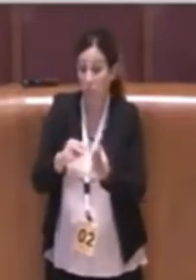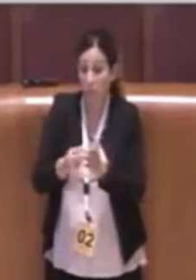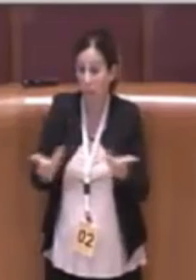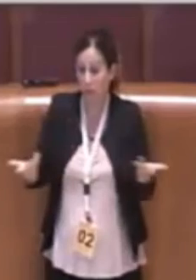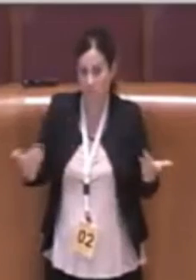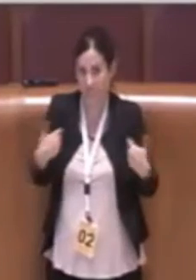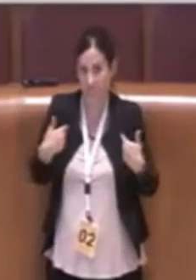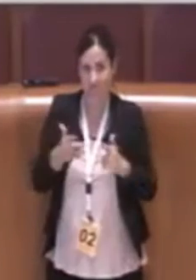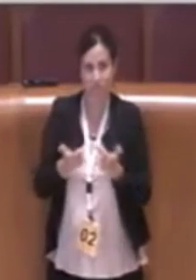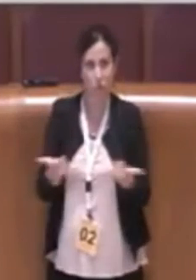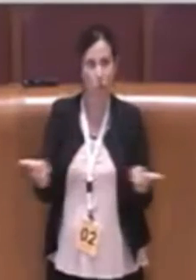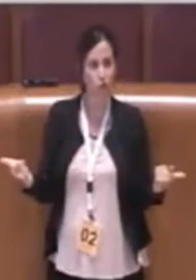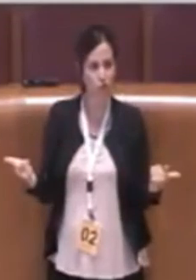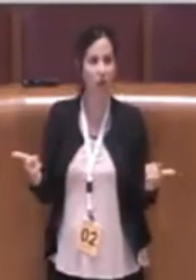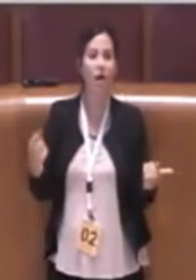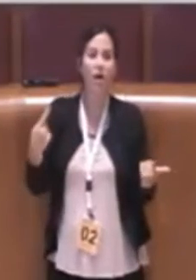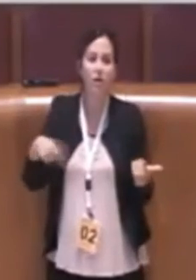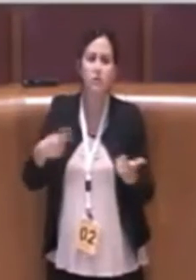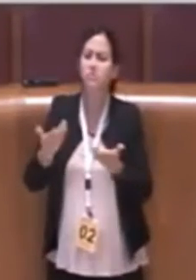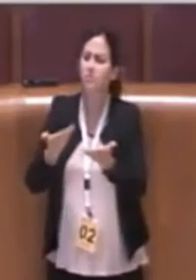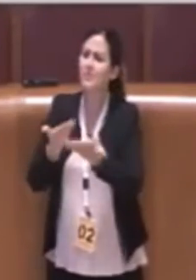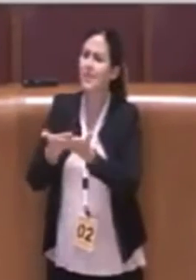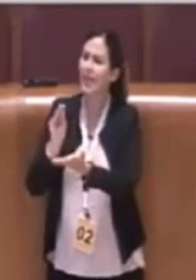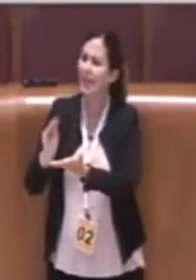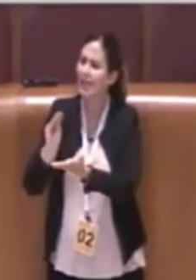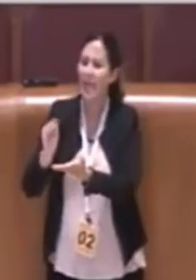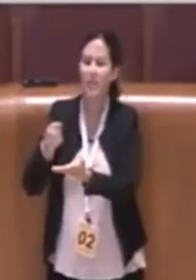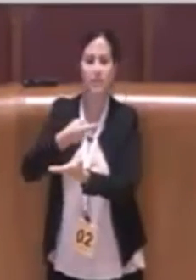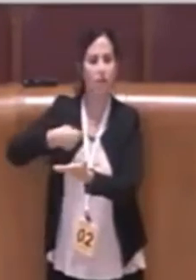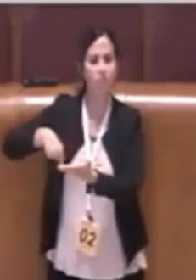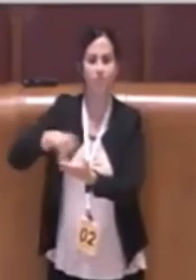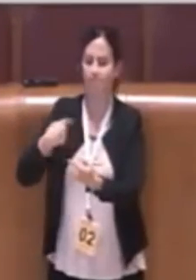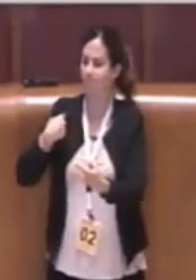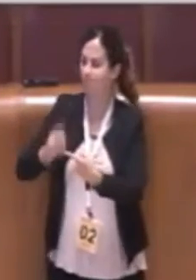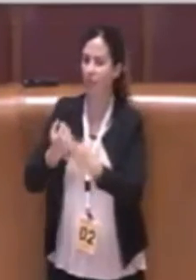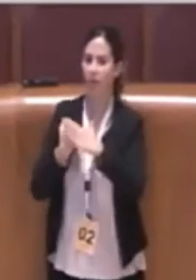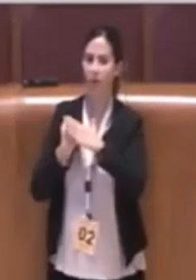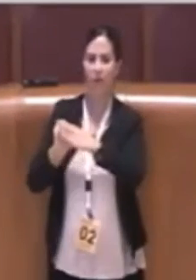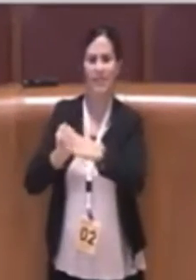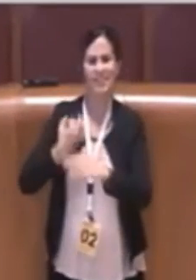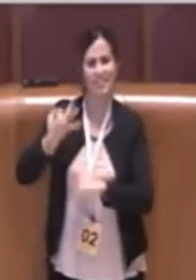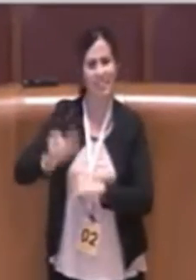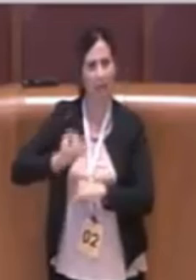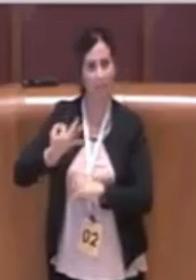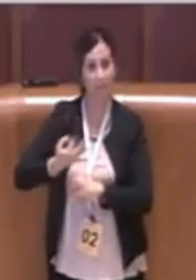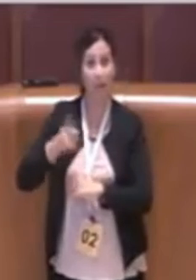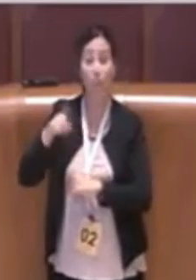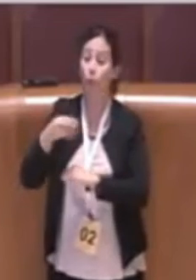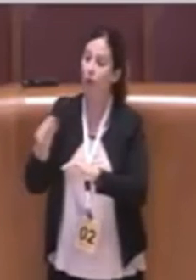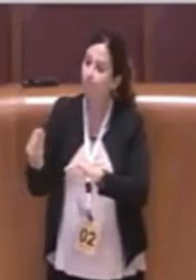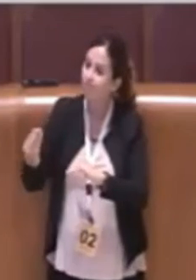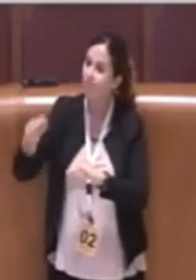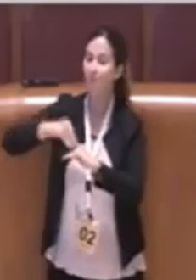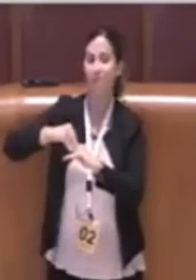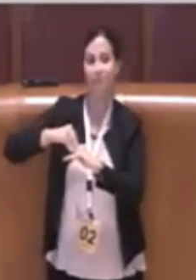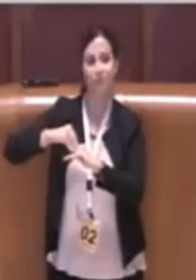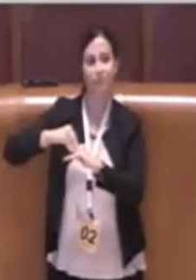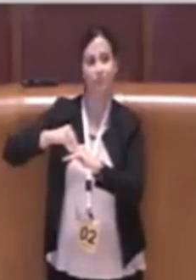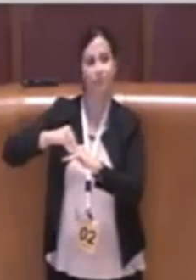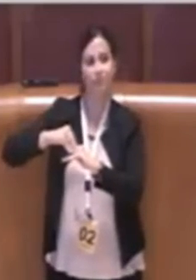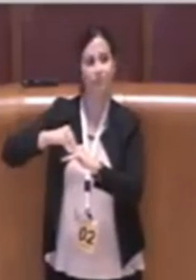questa richiesta che è sempre stata anche da noi sostenuta, integrata ovviamente anche con la questione dei